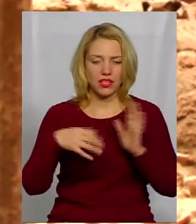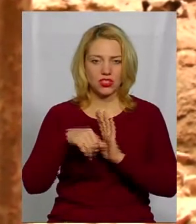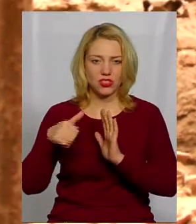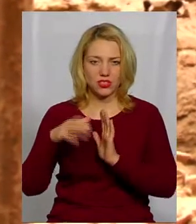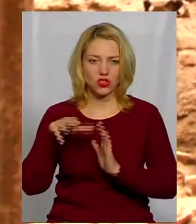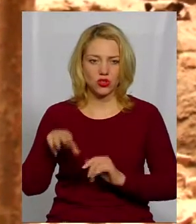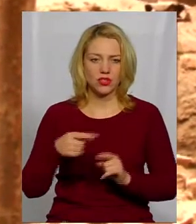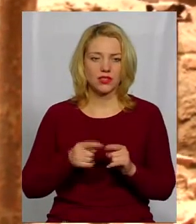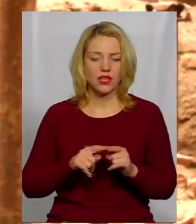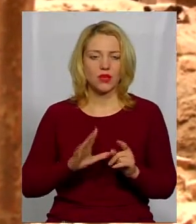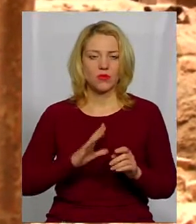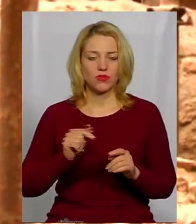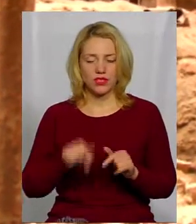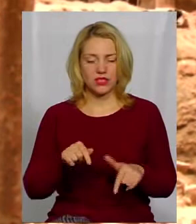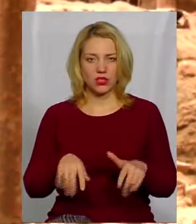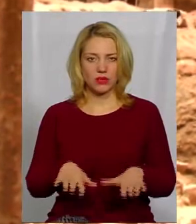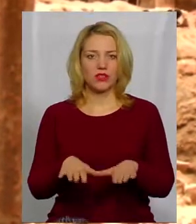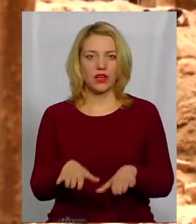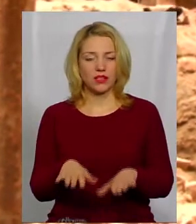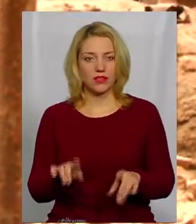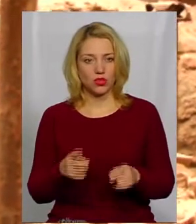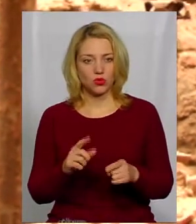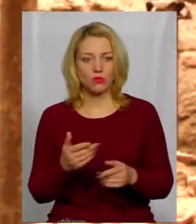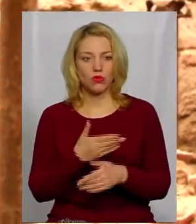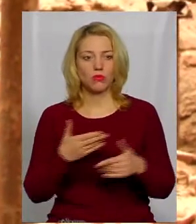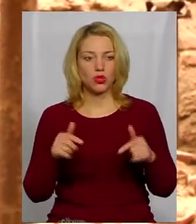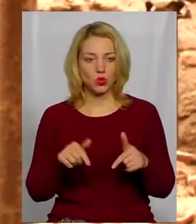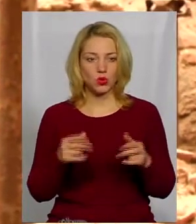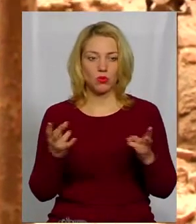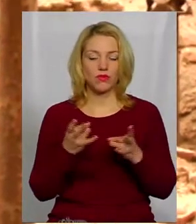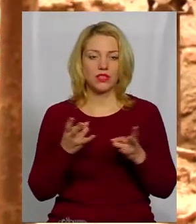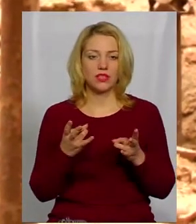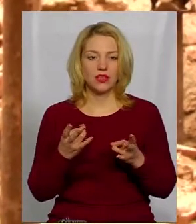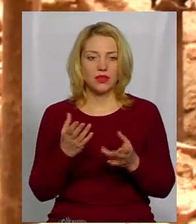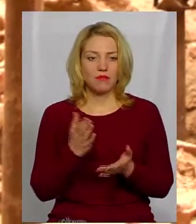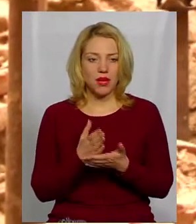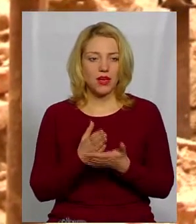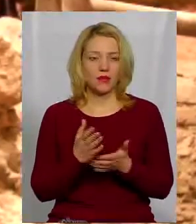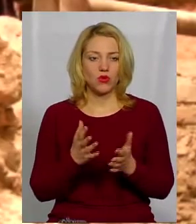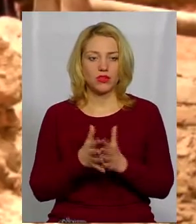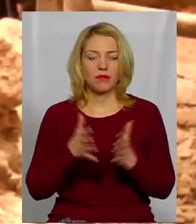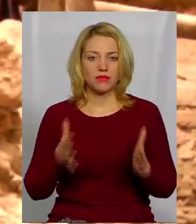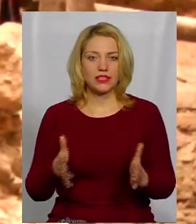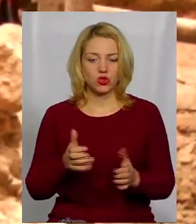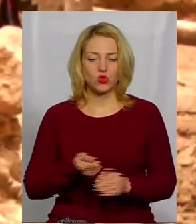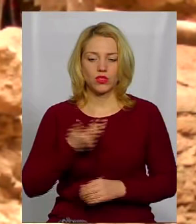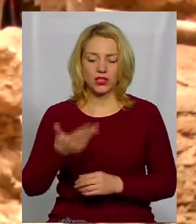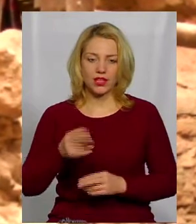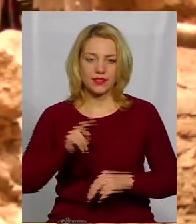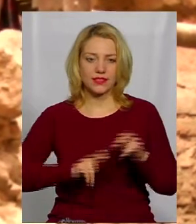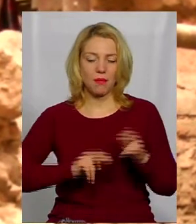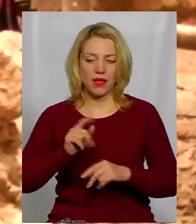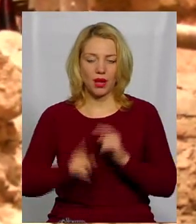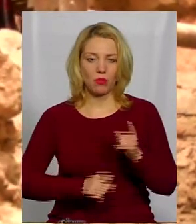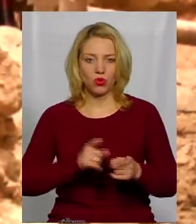цієї ділянки. Тому тут ми маємо найбільшу кількість перебудов. Біля башти